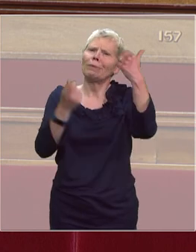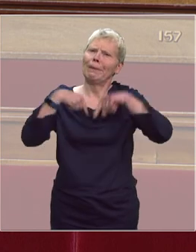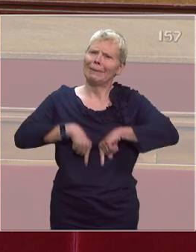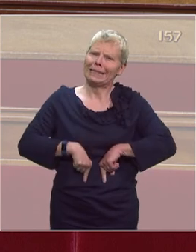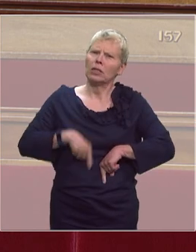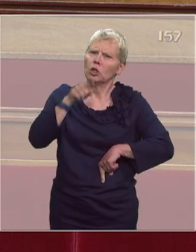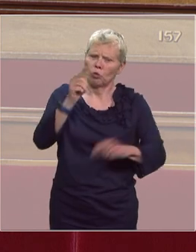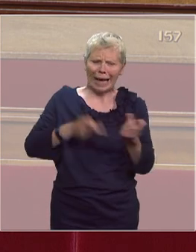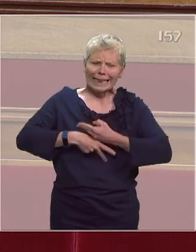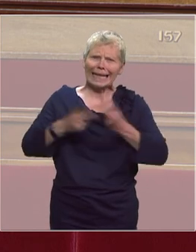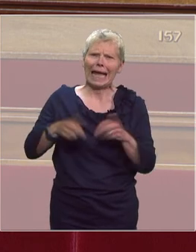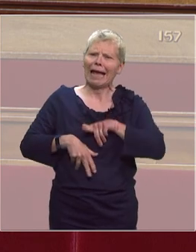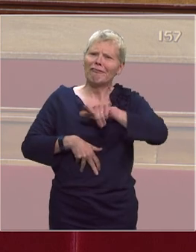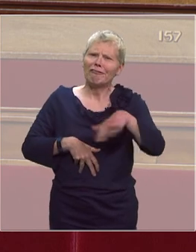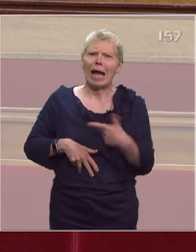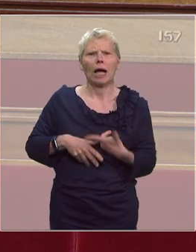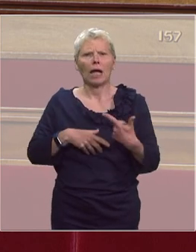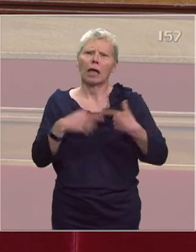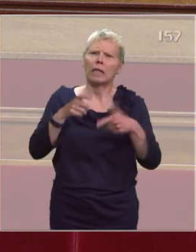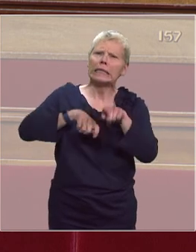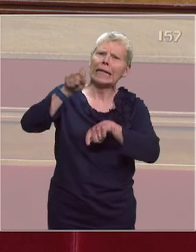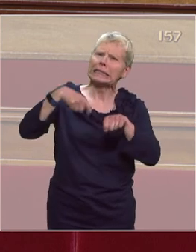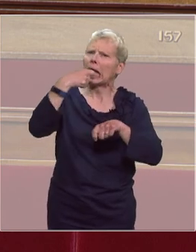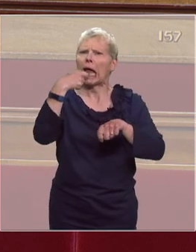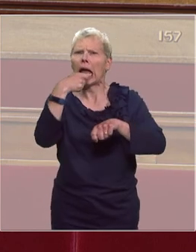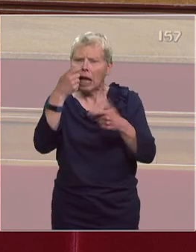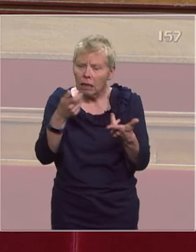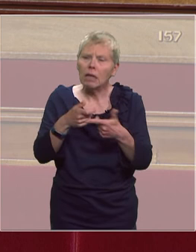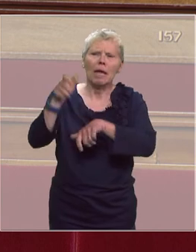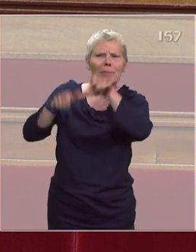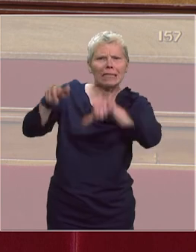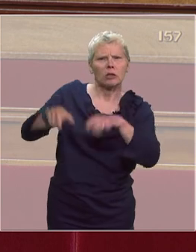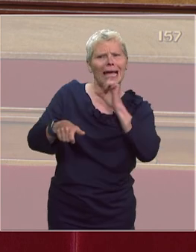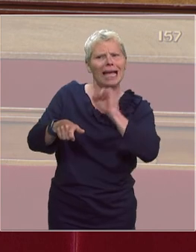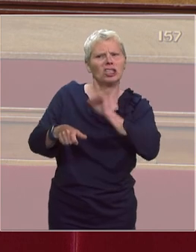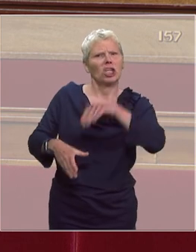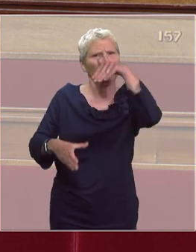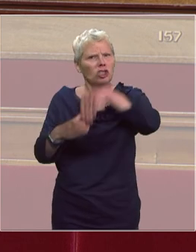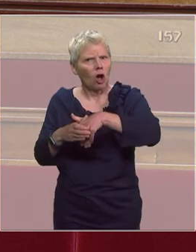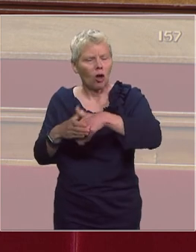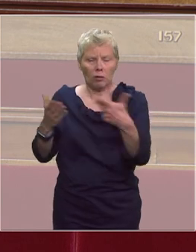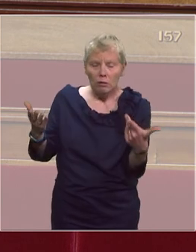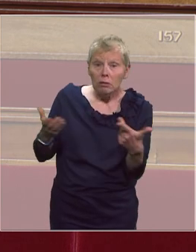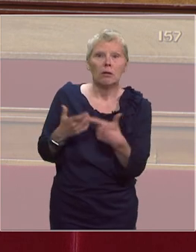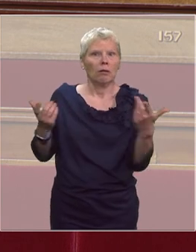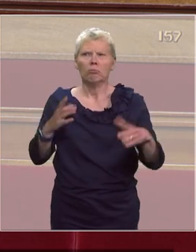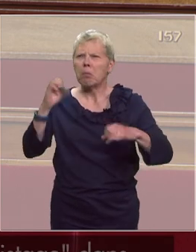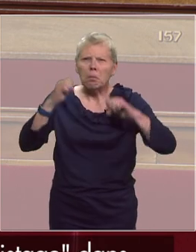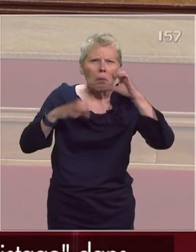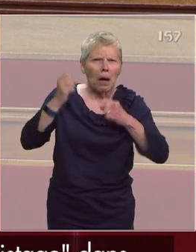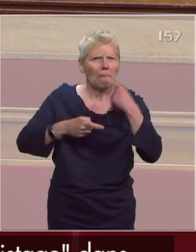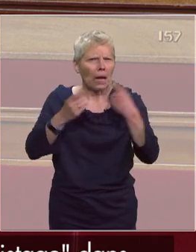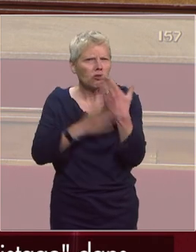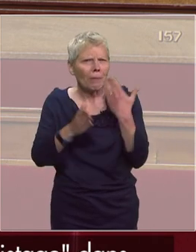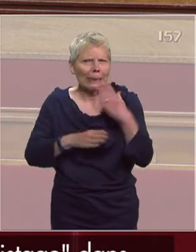vous avez annoncé des tests systématiques pour les résidents et salariés de ces établissements. Nous en entendons beaucoup parler depuis